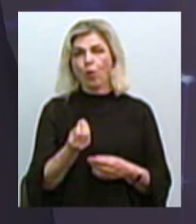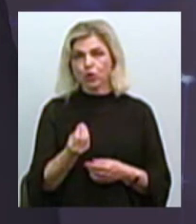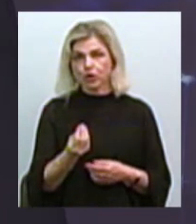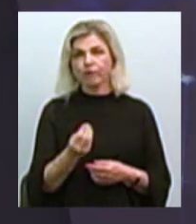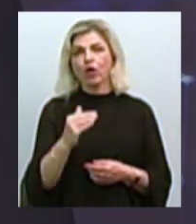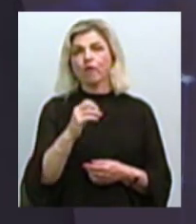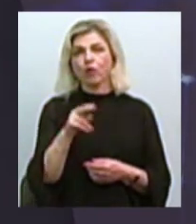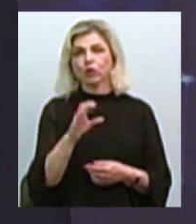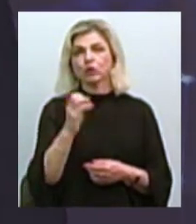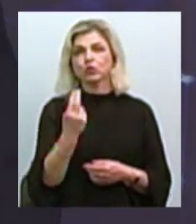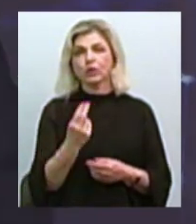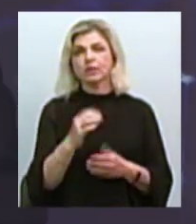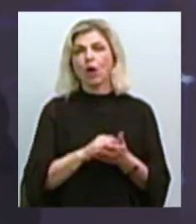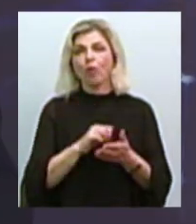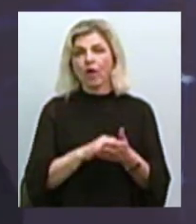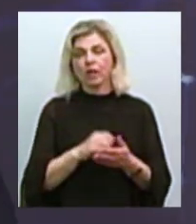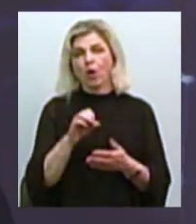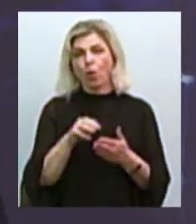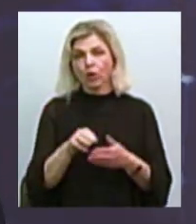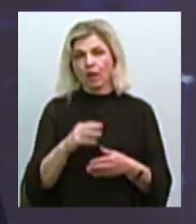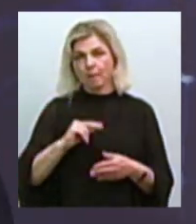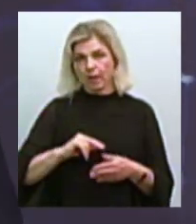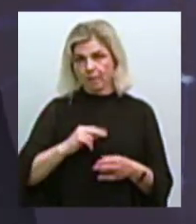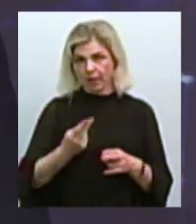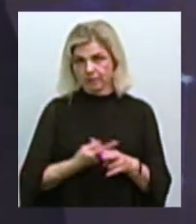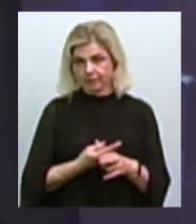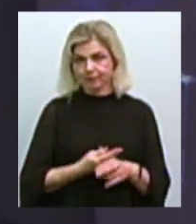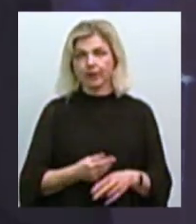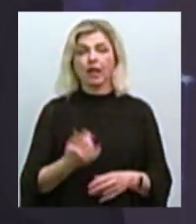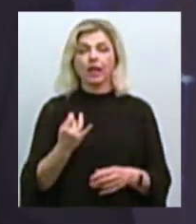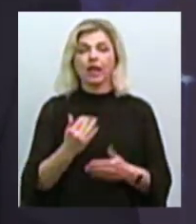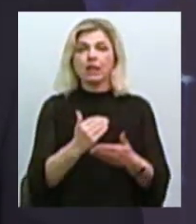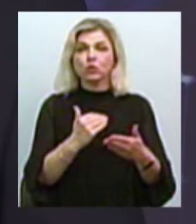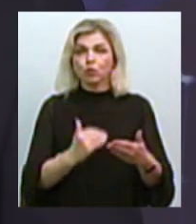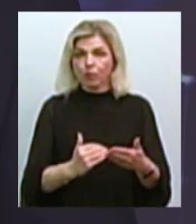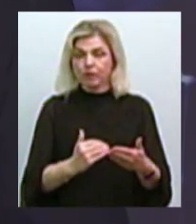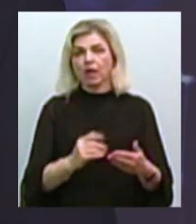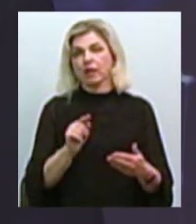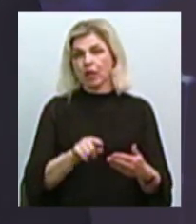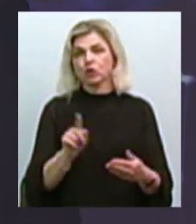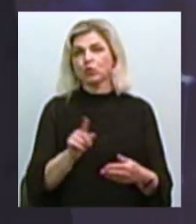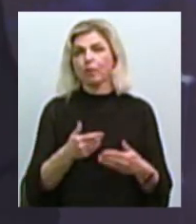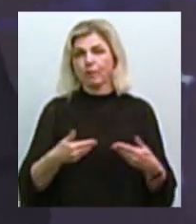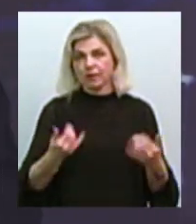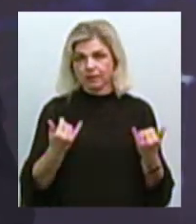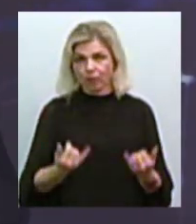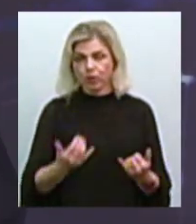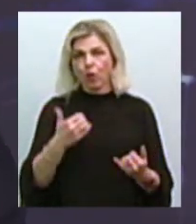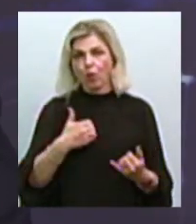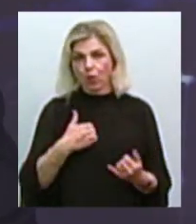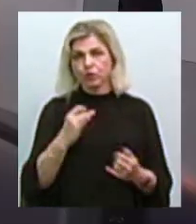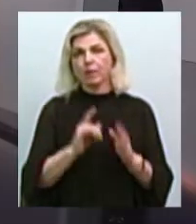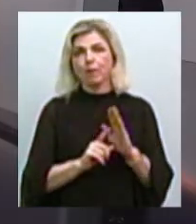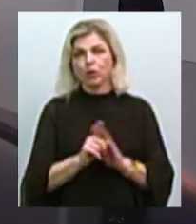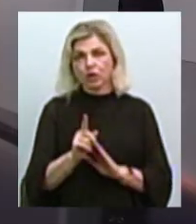Фонду соціального страхування вид безробіття. Наступні кроки – це те, що ми сьогодні хочемо і